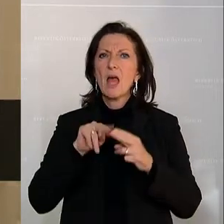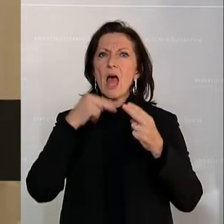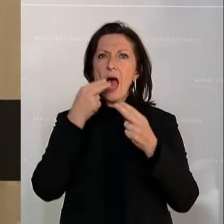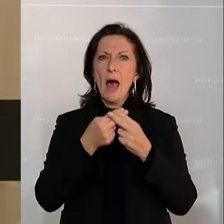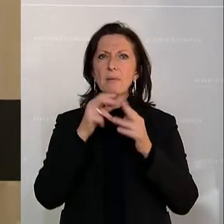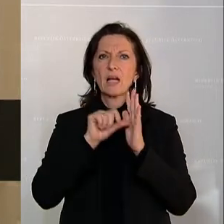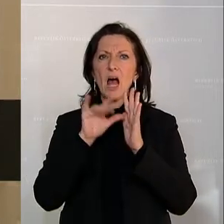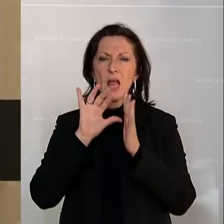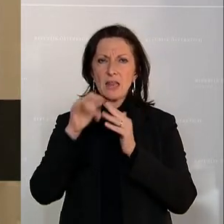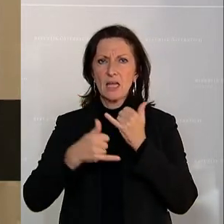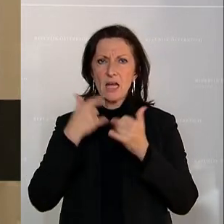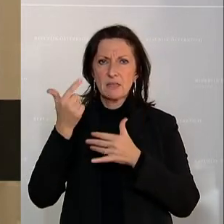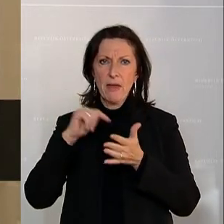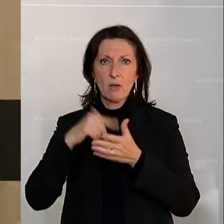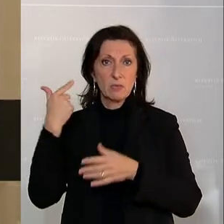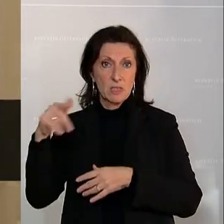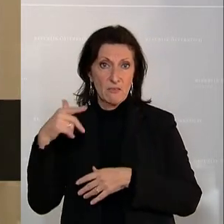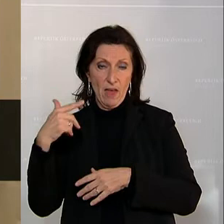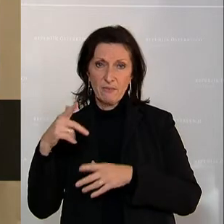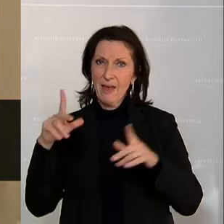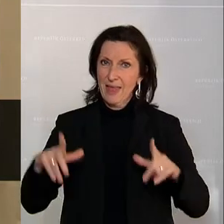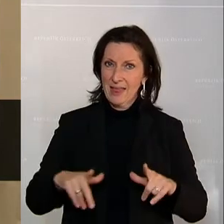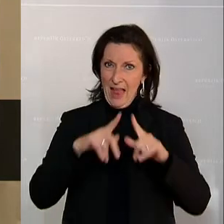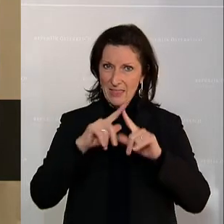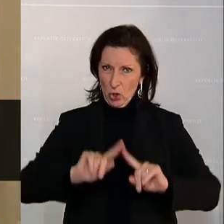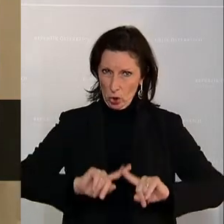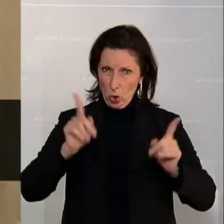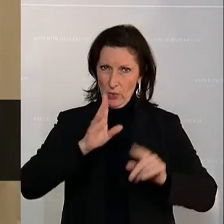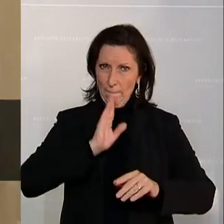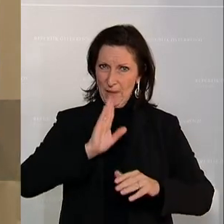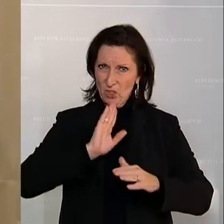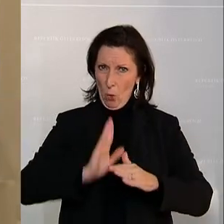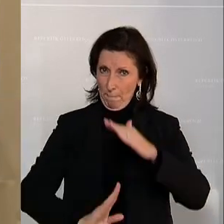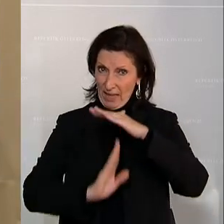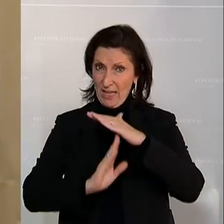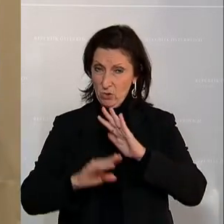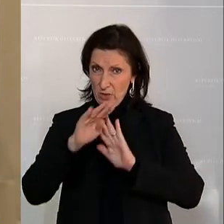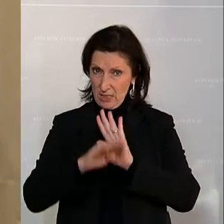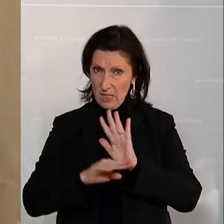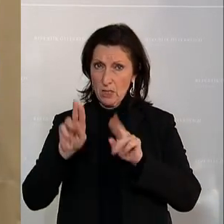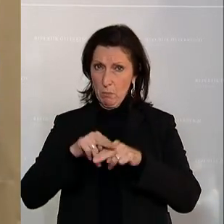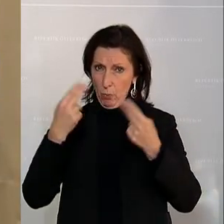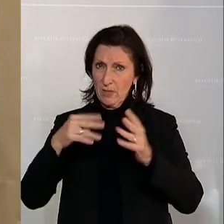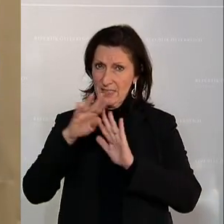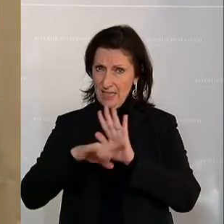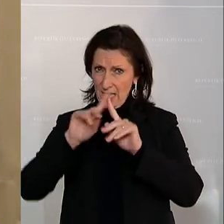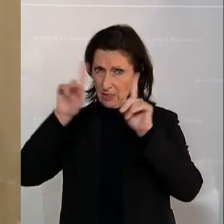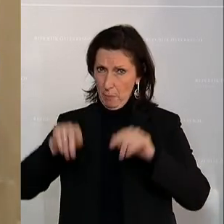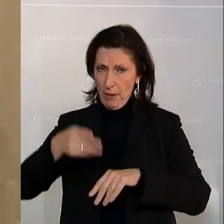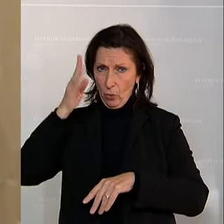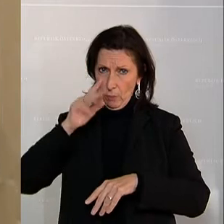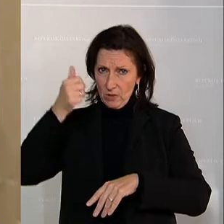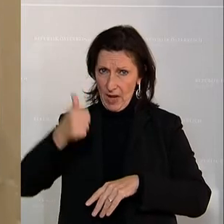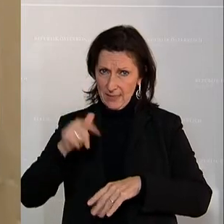Kalenderjahr 2022 von Leistungen, die vom Sonderpensionsbegrenzungsgesetz Bundesgesetzplatz Römisch 1 Nummer 46